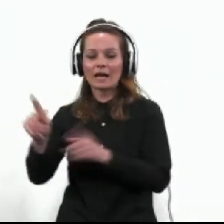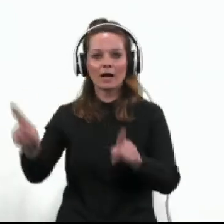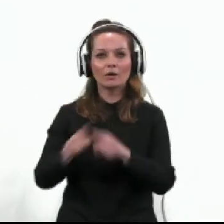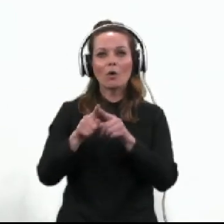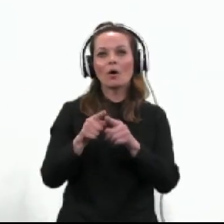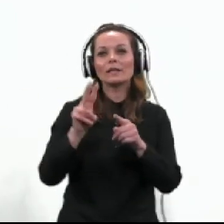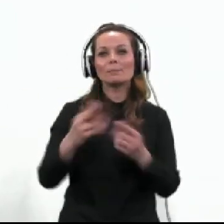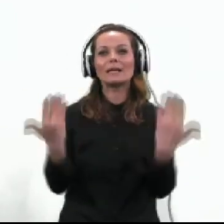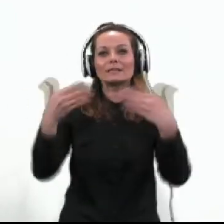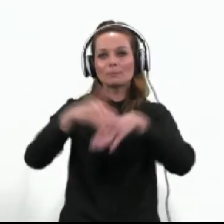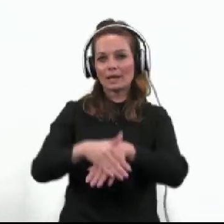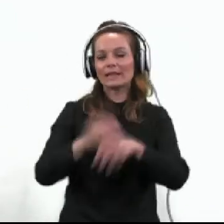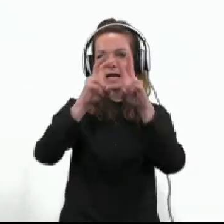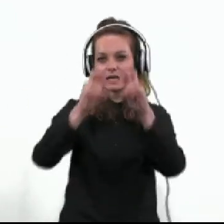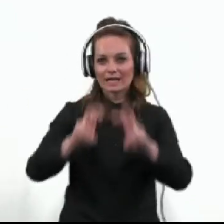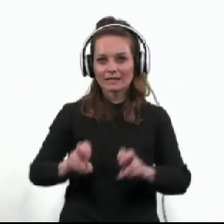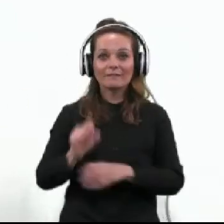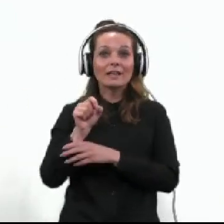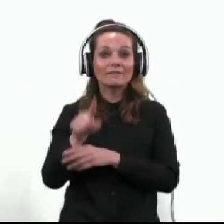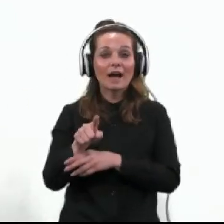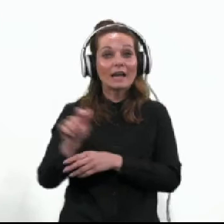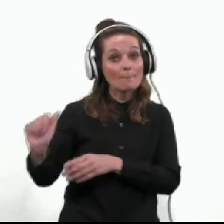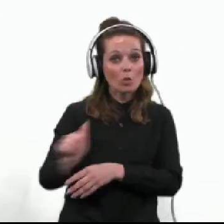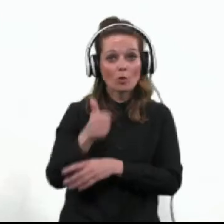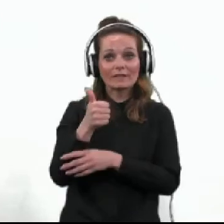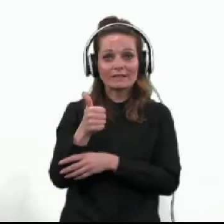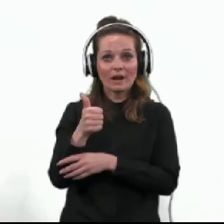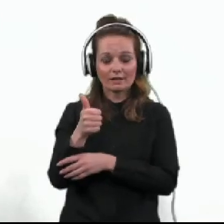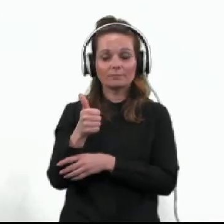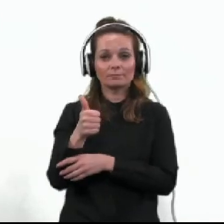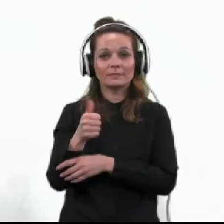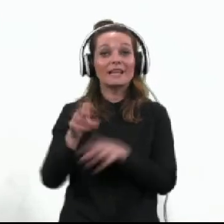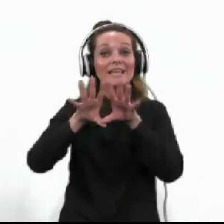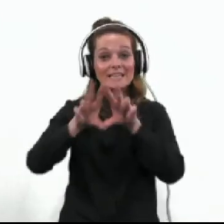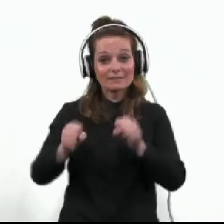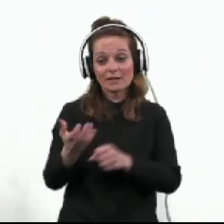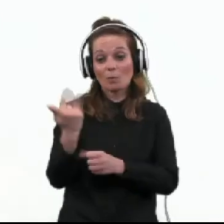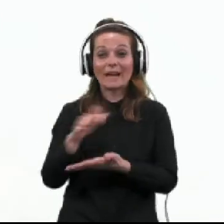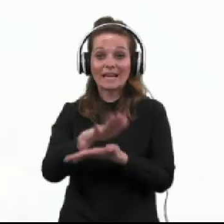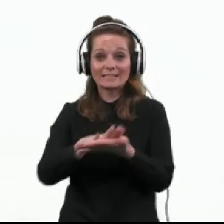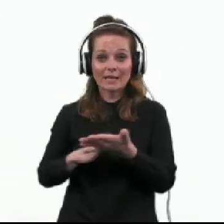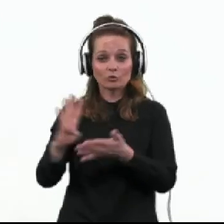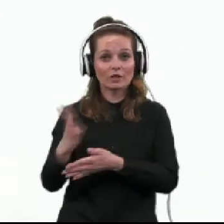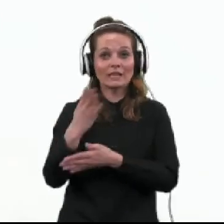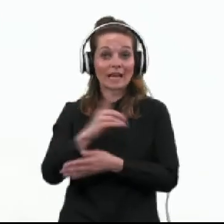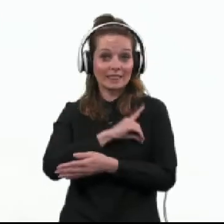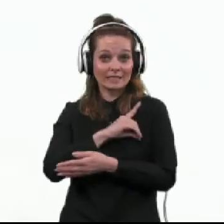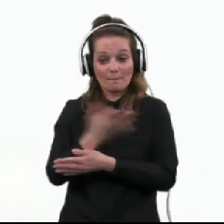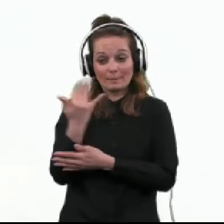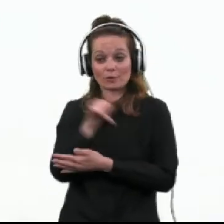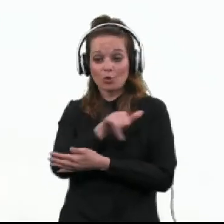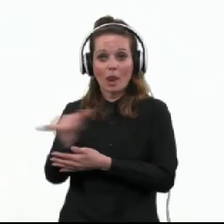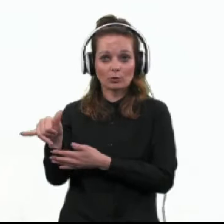panelna, akentna raziskava v 12 ponovitvah. Izvajati pa smo jo začeli 4. decembra